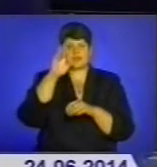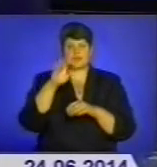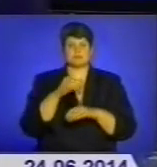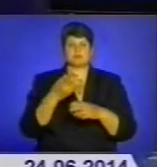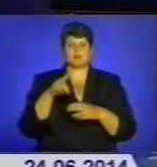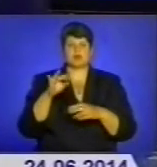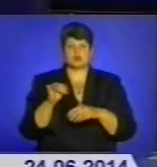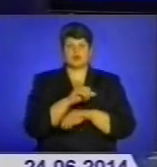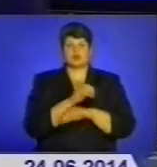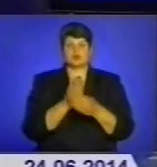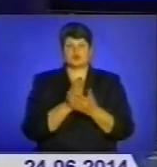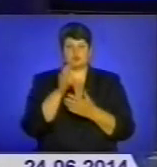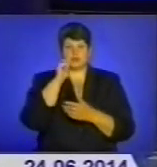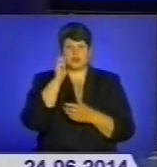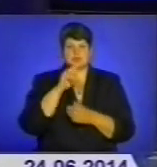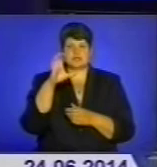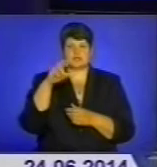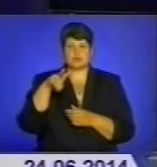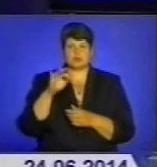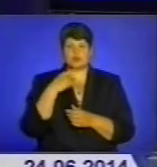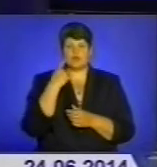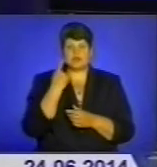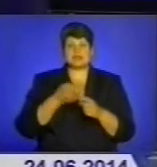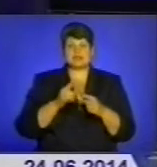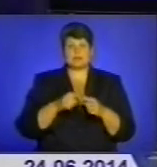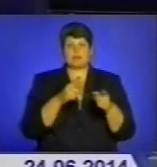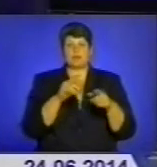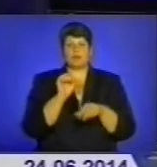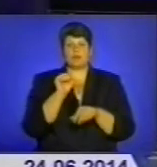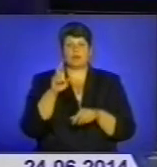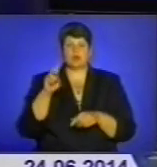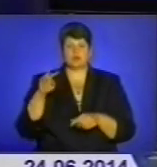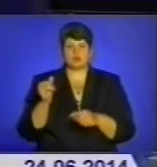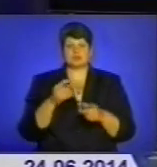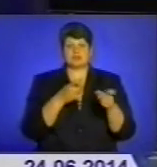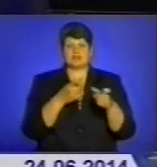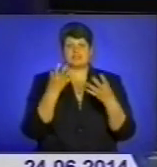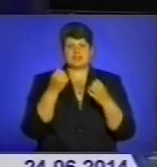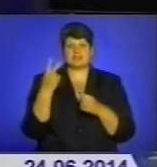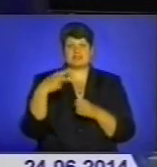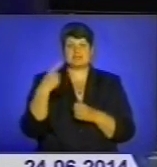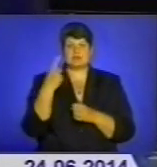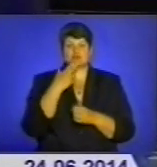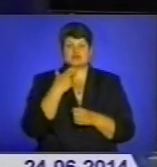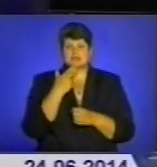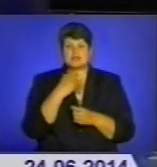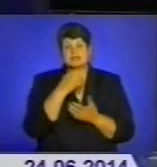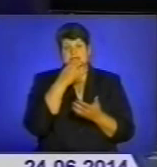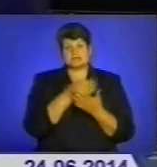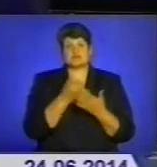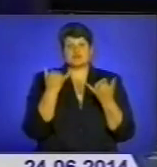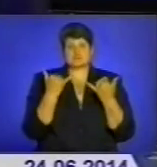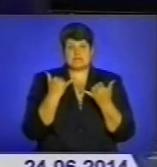України Олег Слободян заявляє, що насправді цей блокпост розстріляли ще 21 червня. Також він зазначив, що наразі